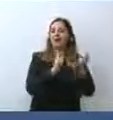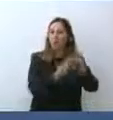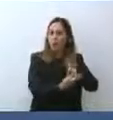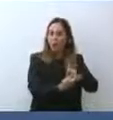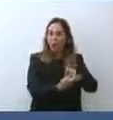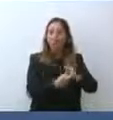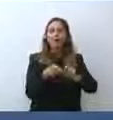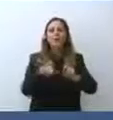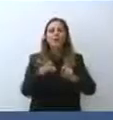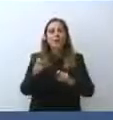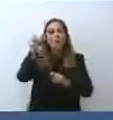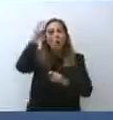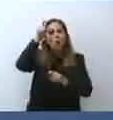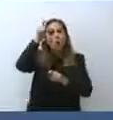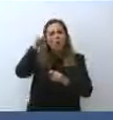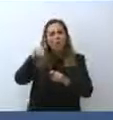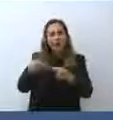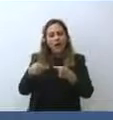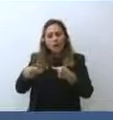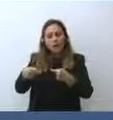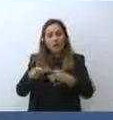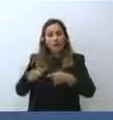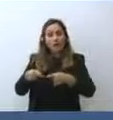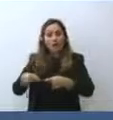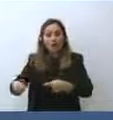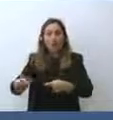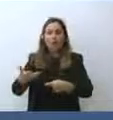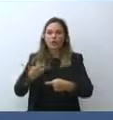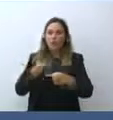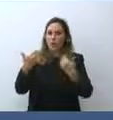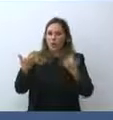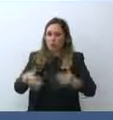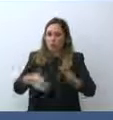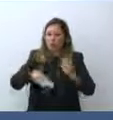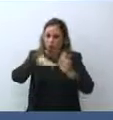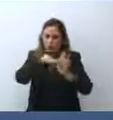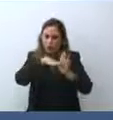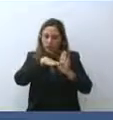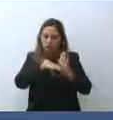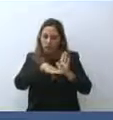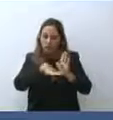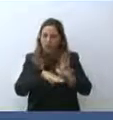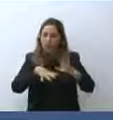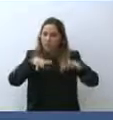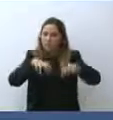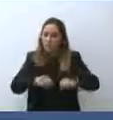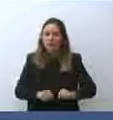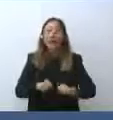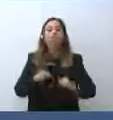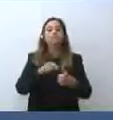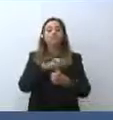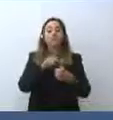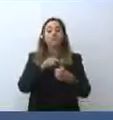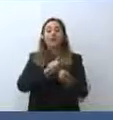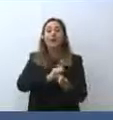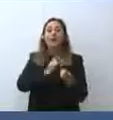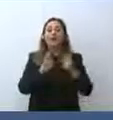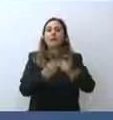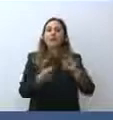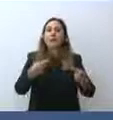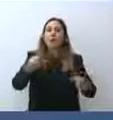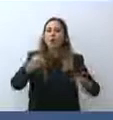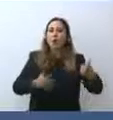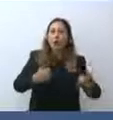settimane in realtà ha un'agenda molto fitta. Verranno presentate le riforme della concorrenza del